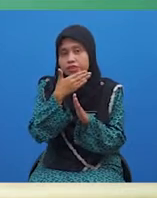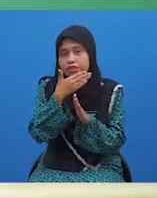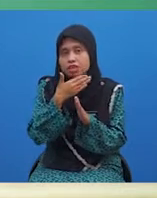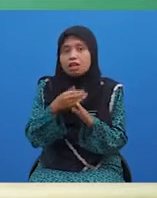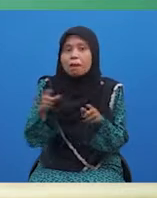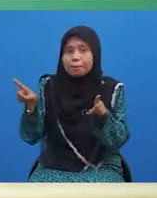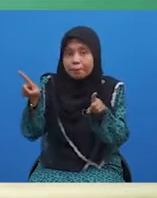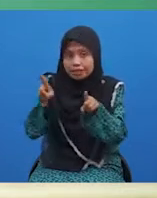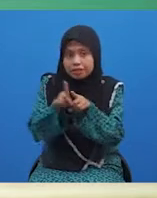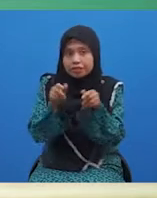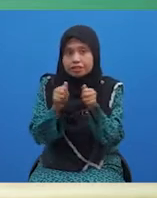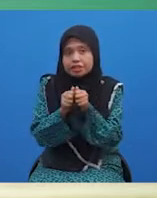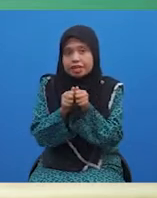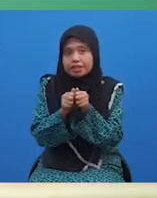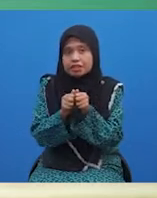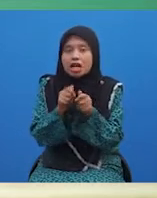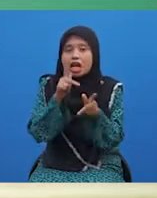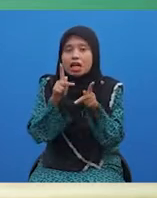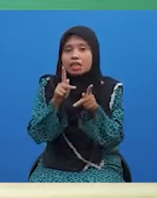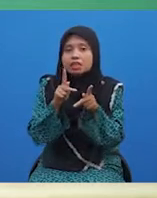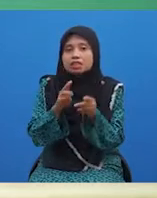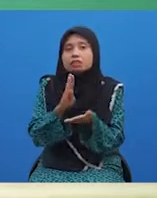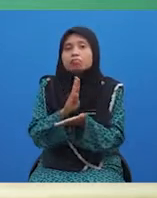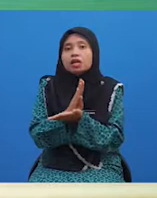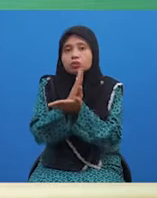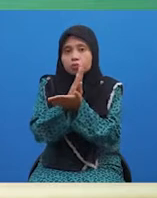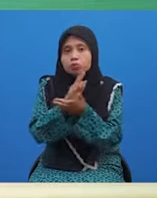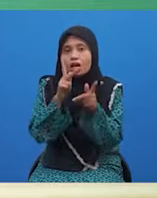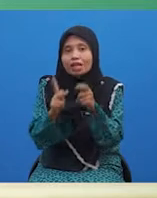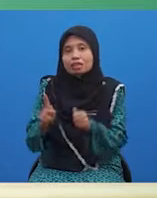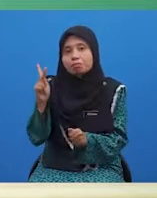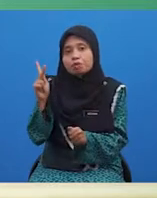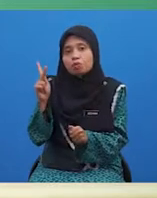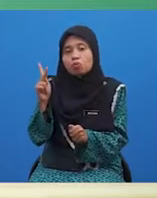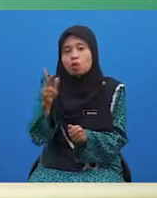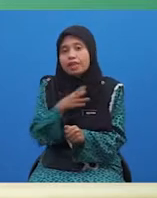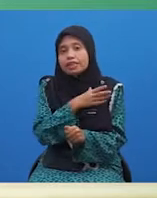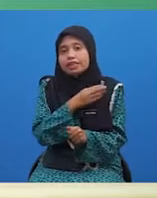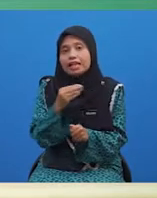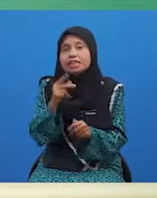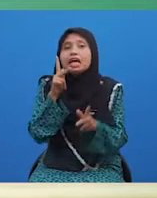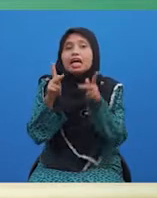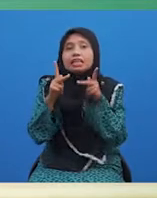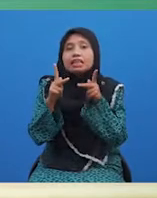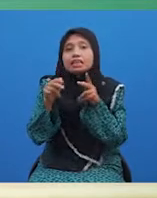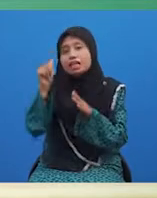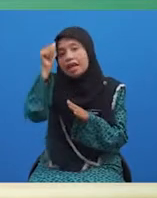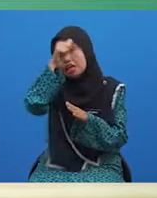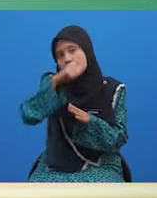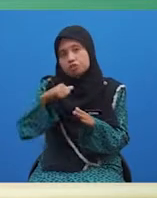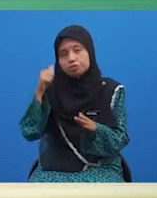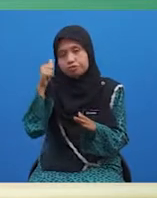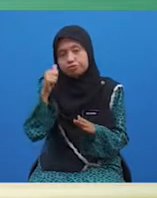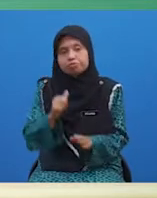dipadankan dengan unsur binaan satu, kata bantu diikuti kata penguat